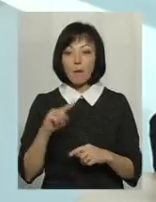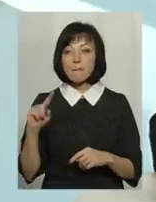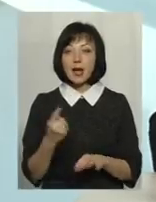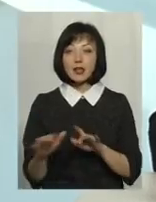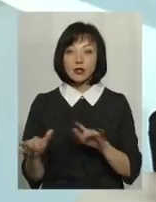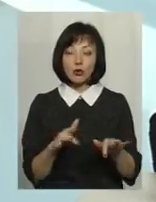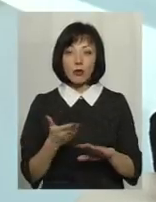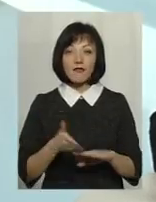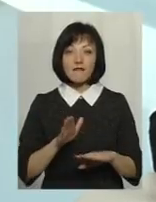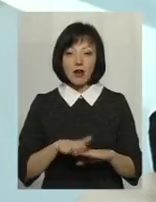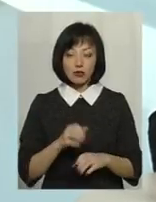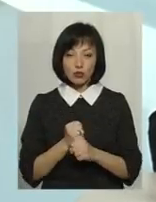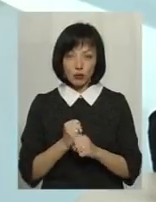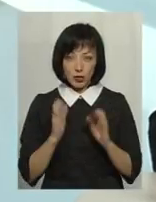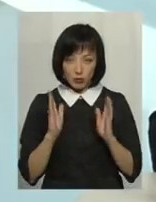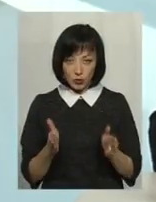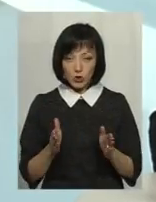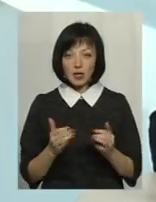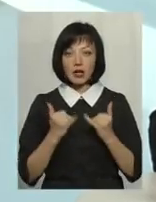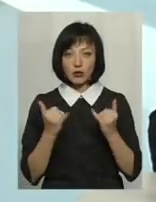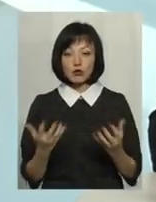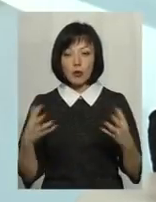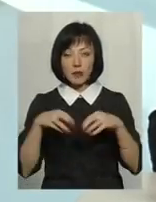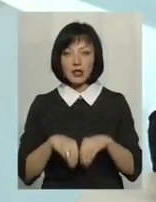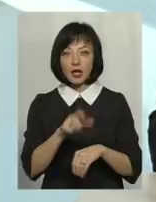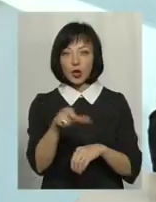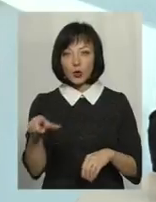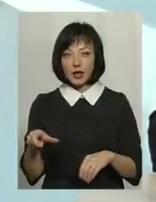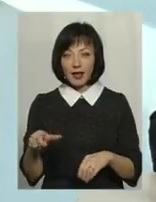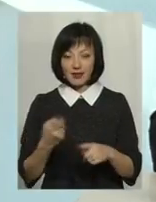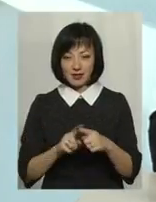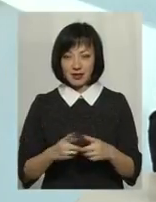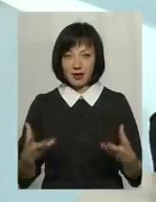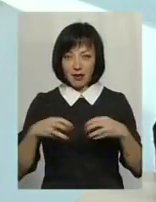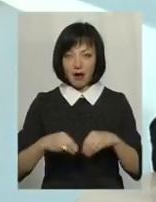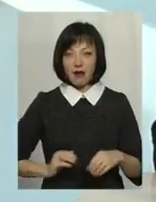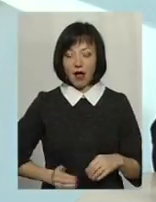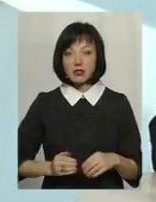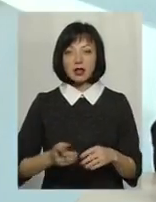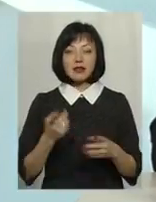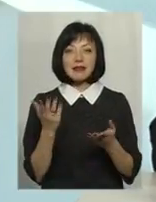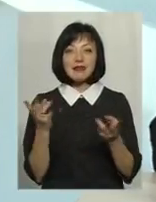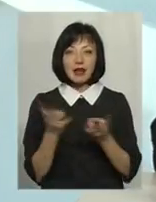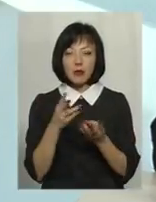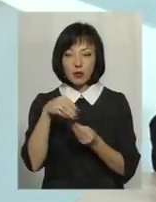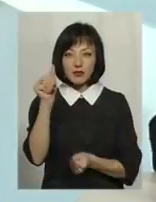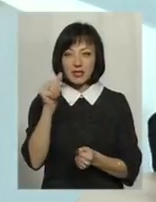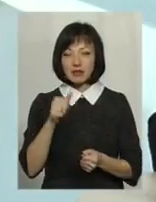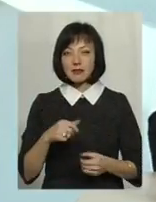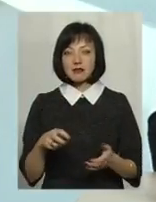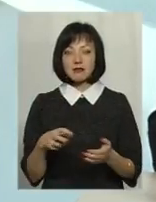кроки досить важко нам буде зробити, для того, щоб об'єднати людей в кластер. Тому що, перше, треба розвіяти страх, оці сумніви,